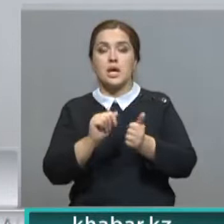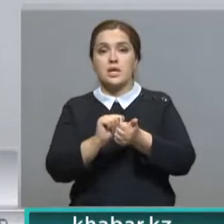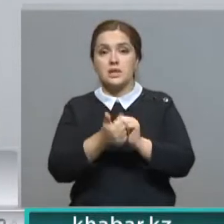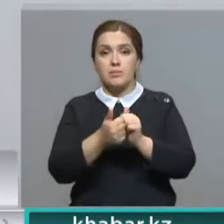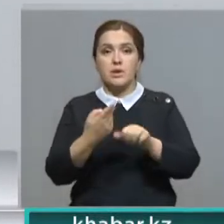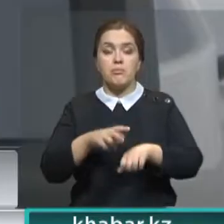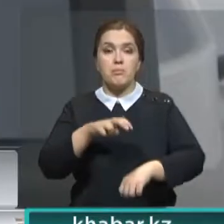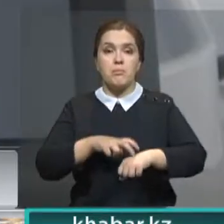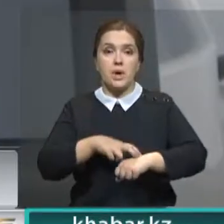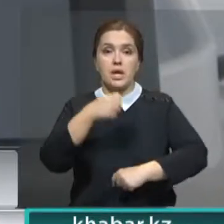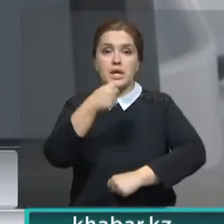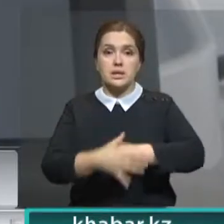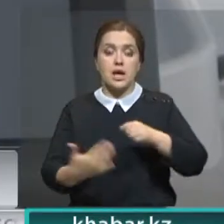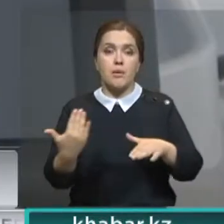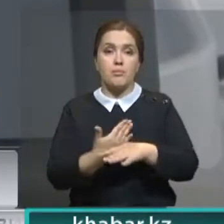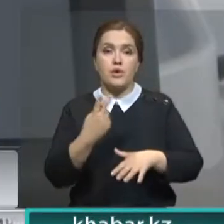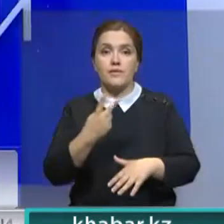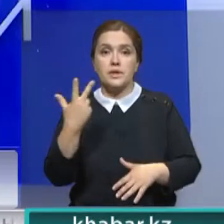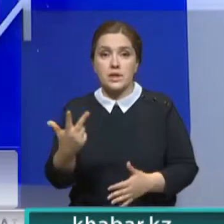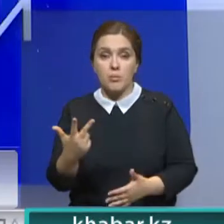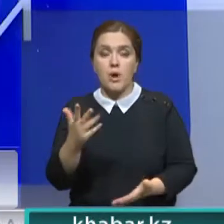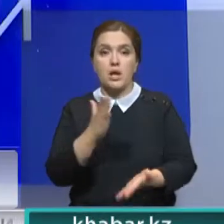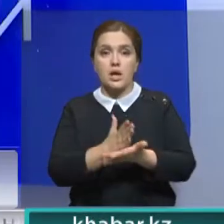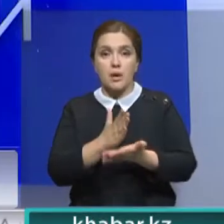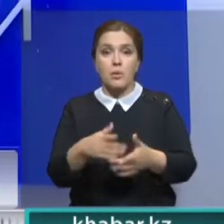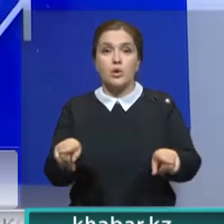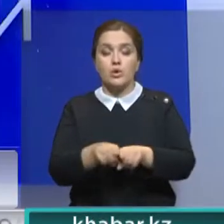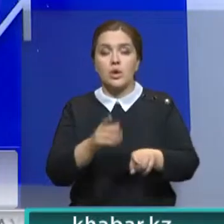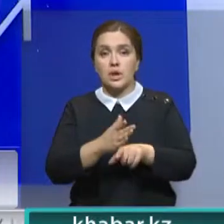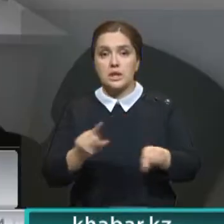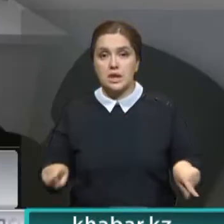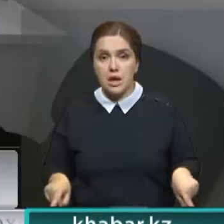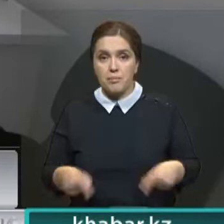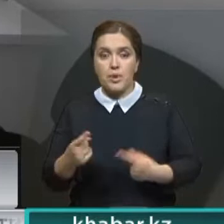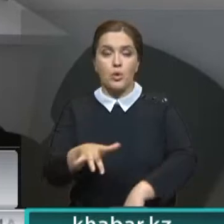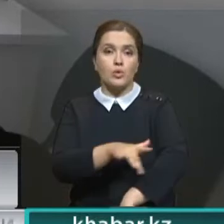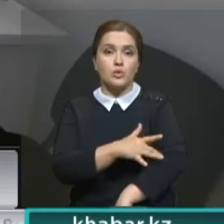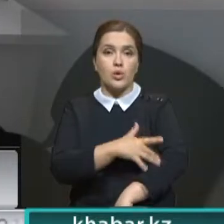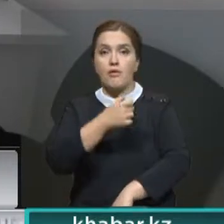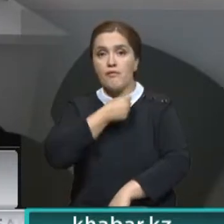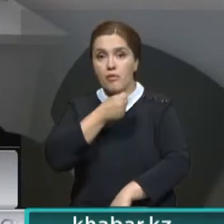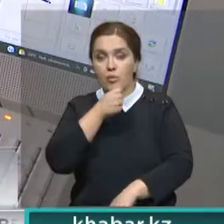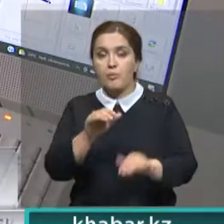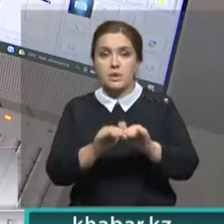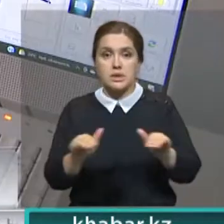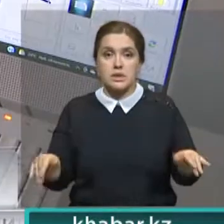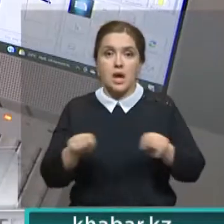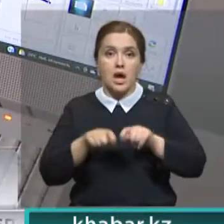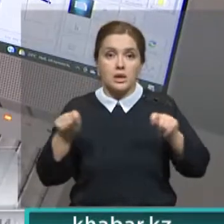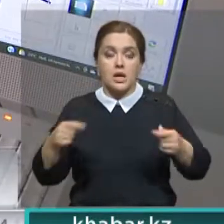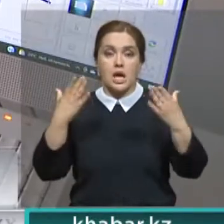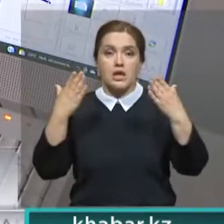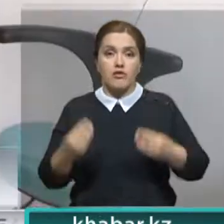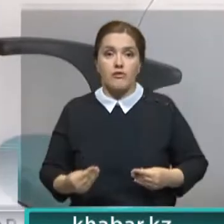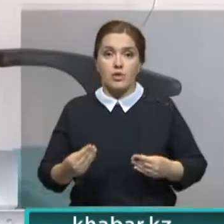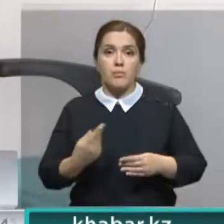В медцентре оказывается помощь под 23 направлениям. Также есть реабилитационные услуги взрослым и детям. Открыт дневной стационар